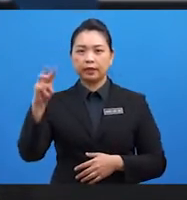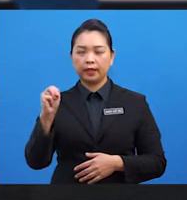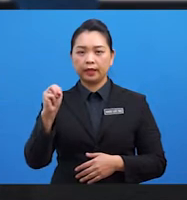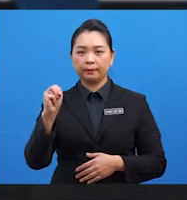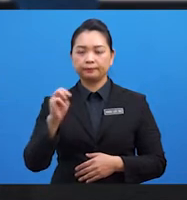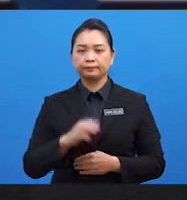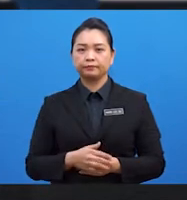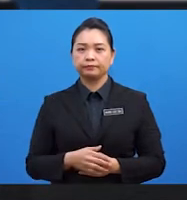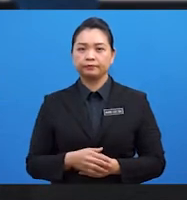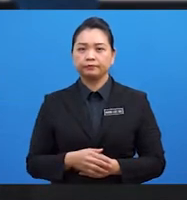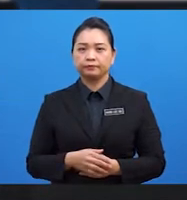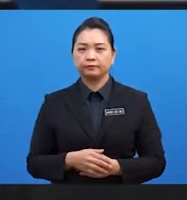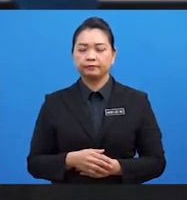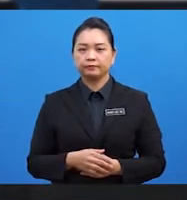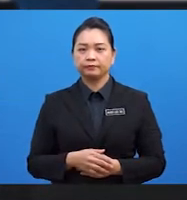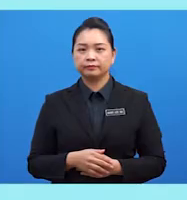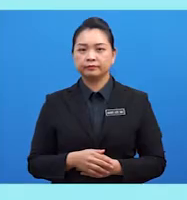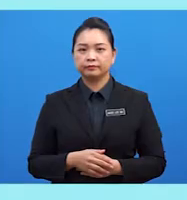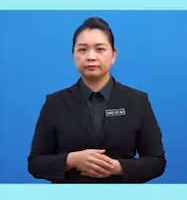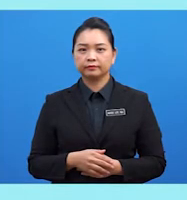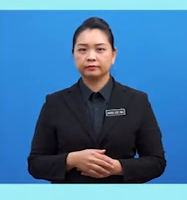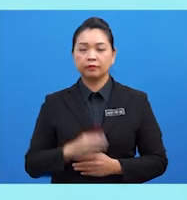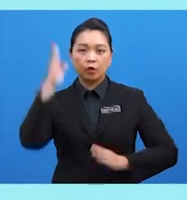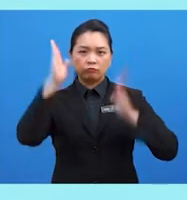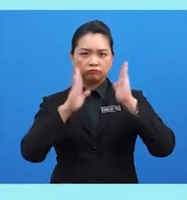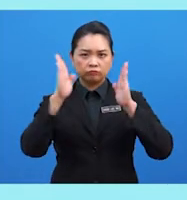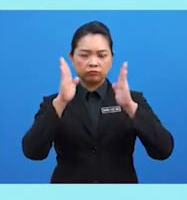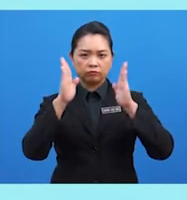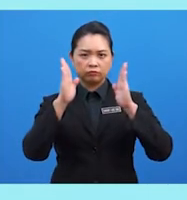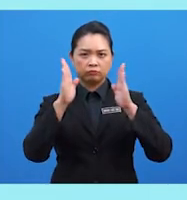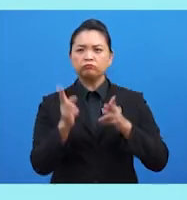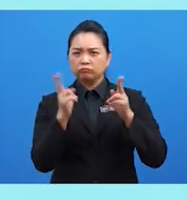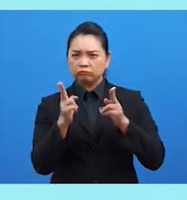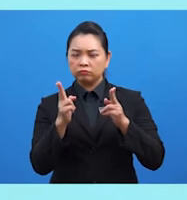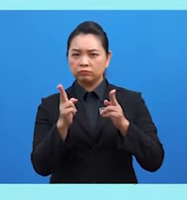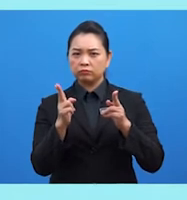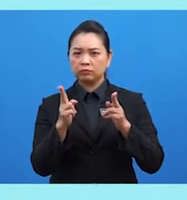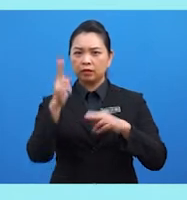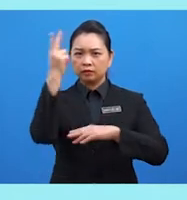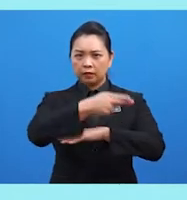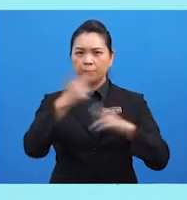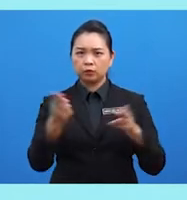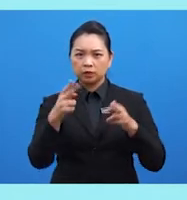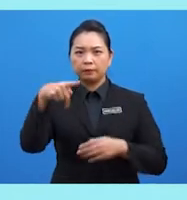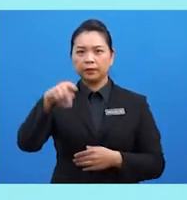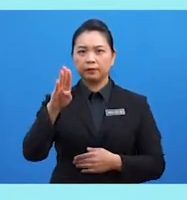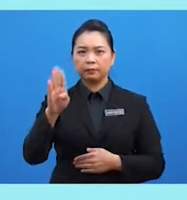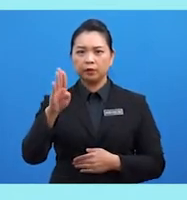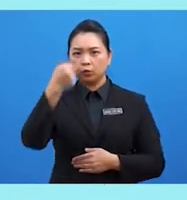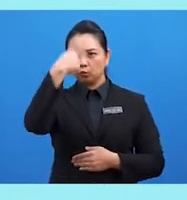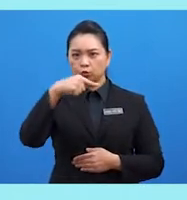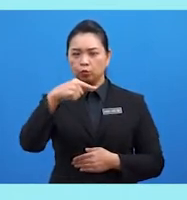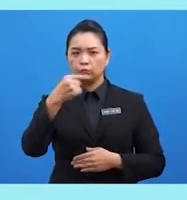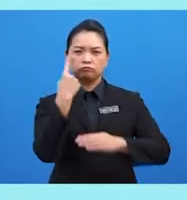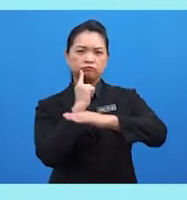semester 3 ialah Malaysia komited terhadap usaha PBB untuk